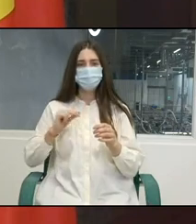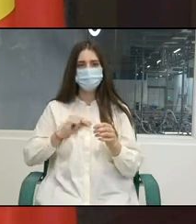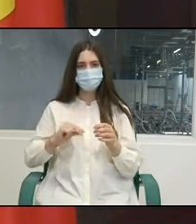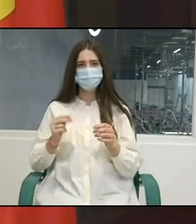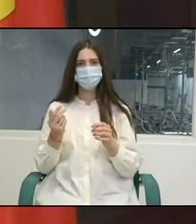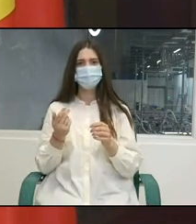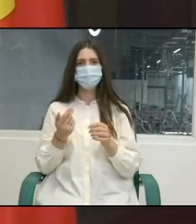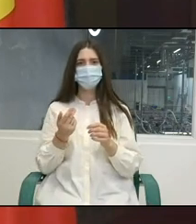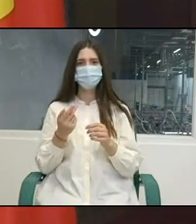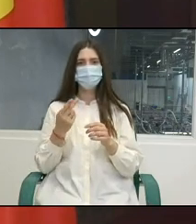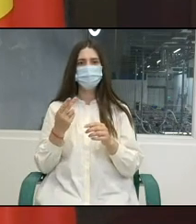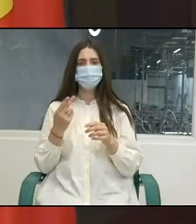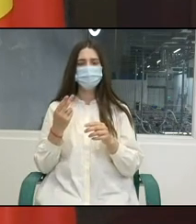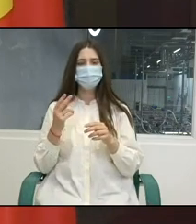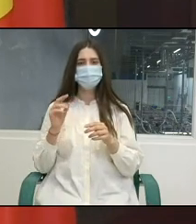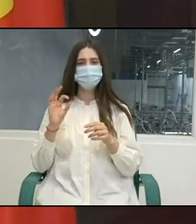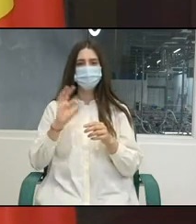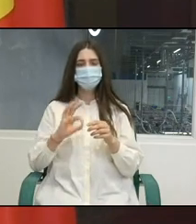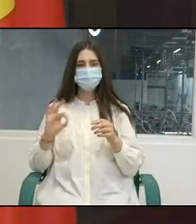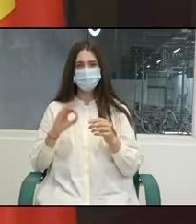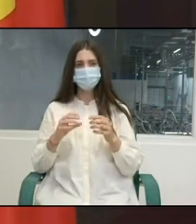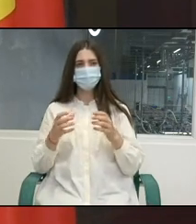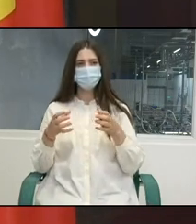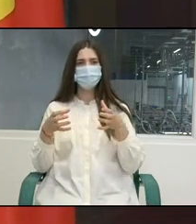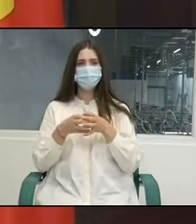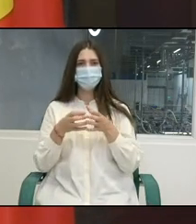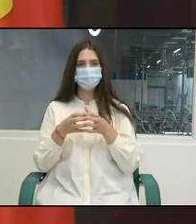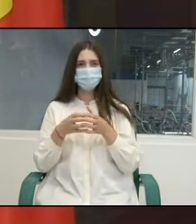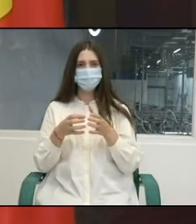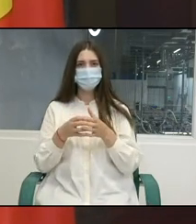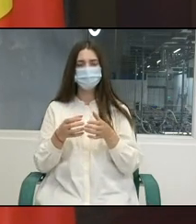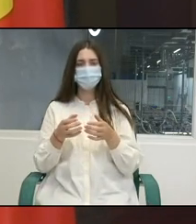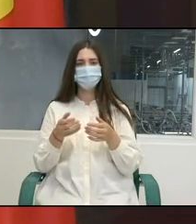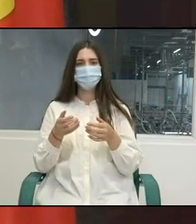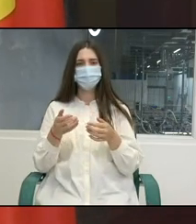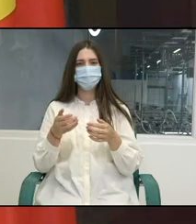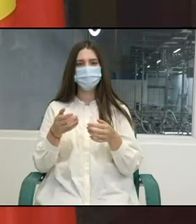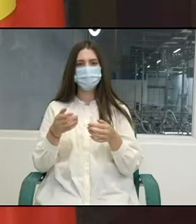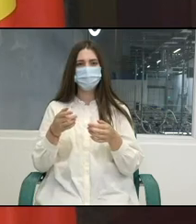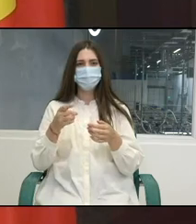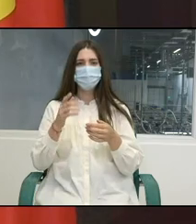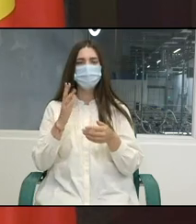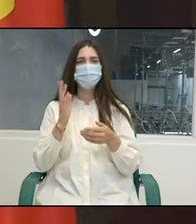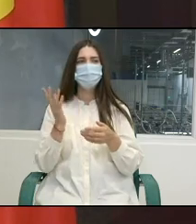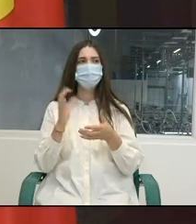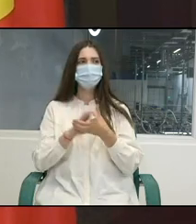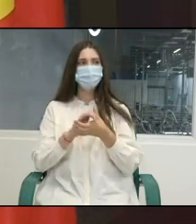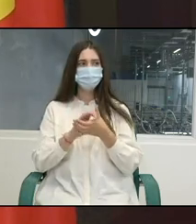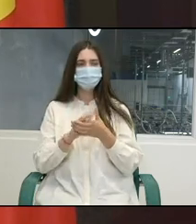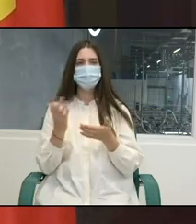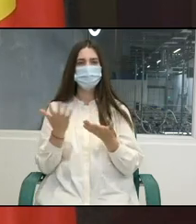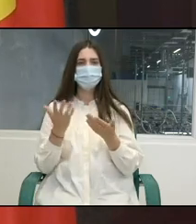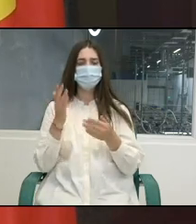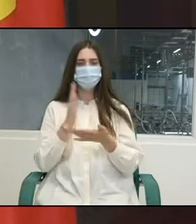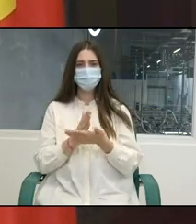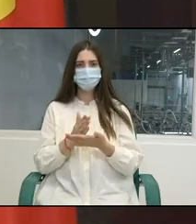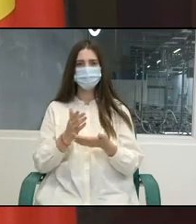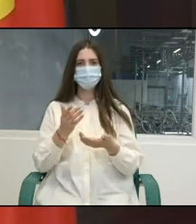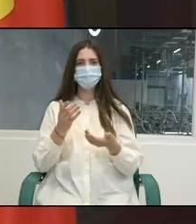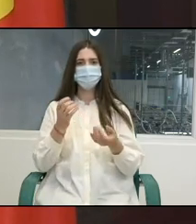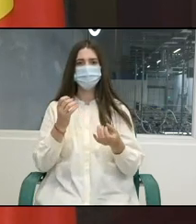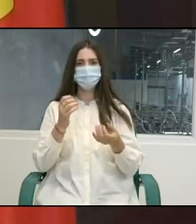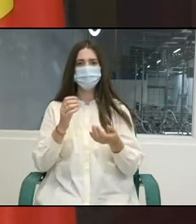parteneri și beneficiari din programul precedent, veți cunoaște care sunt vectorii de cooperare